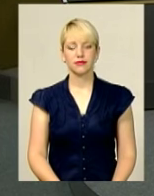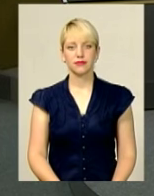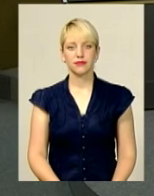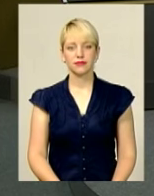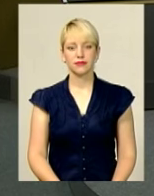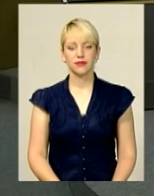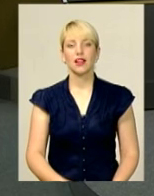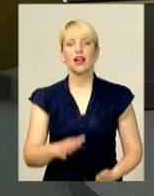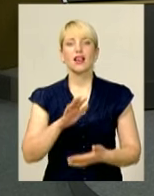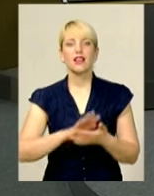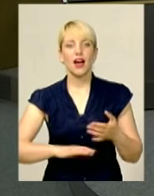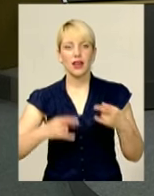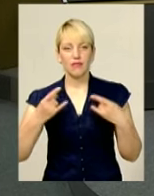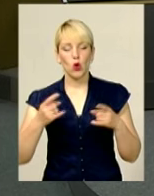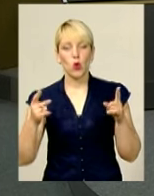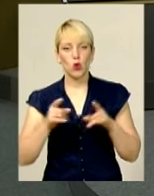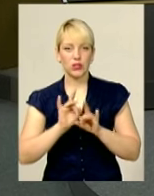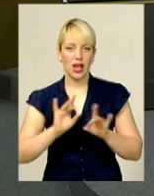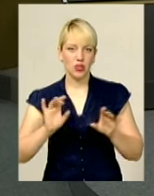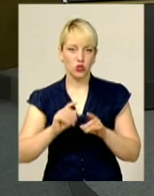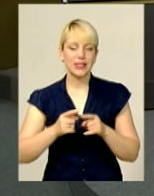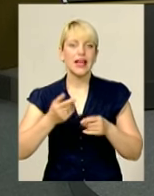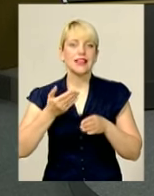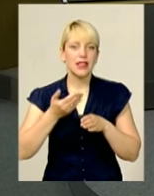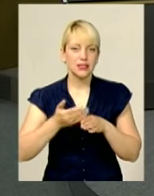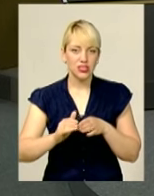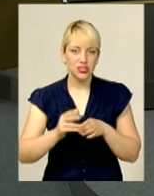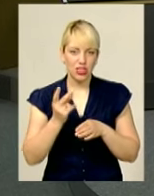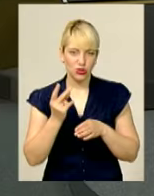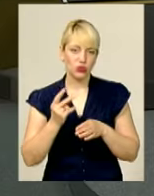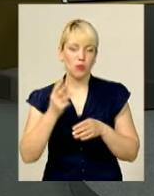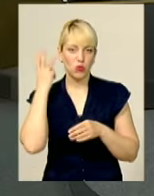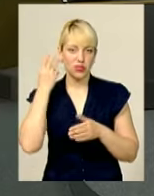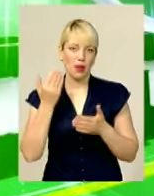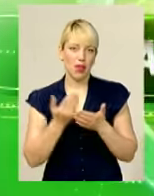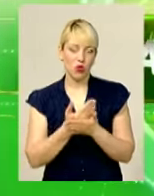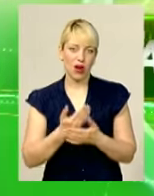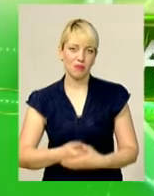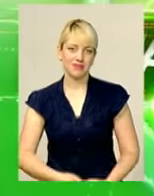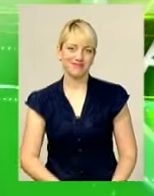Далі в ефірі короткий анонс наступної частини «Подільської панорами».